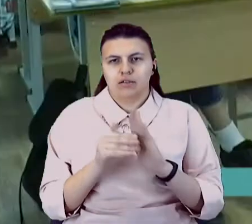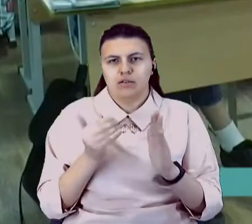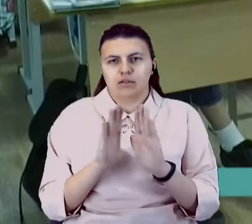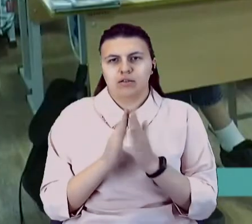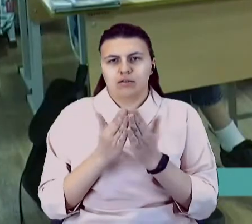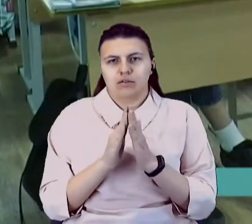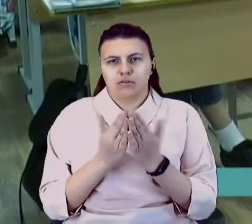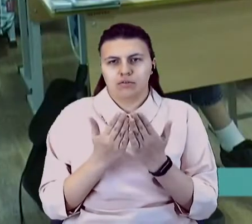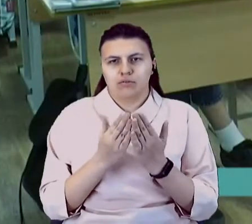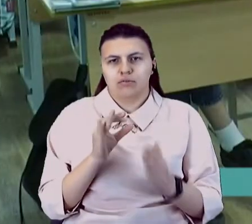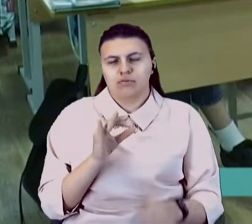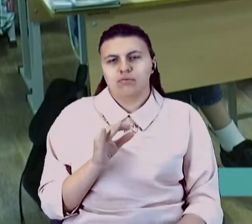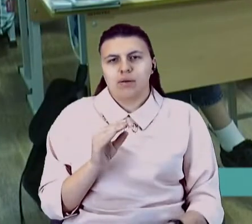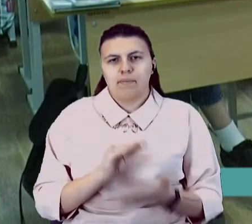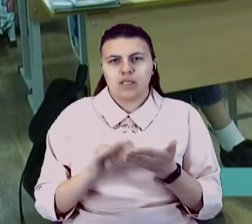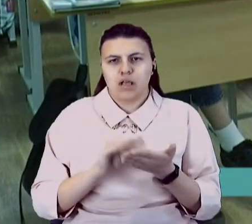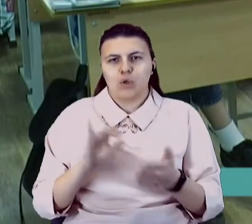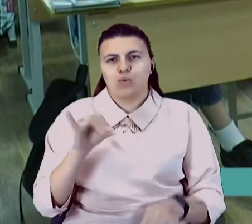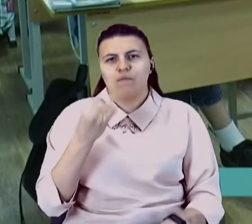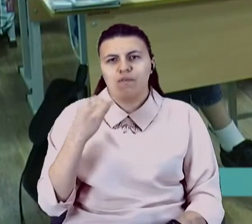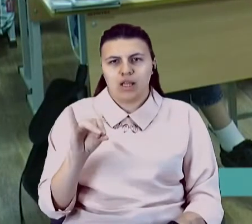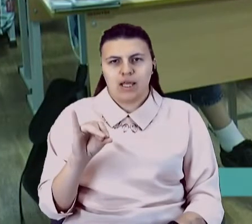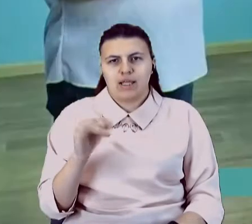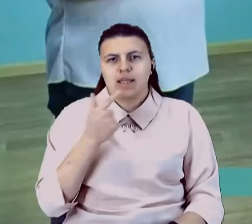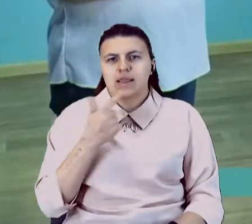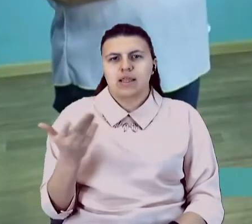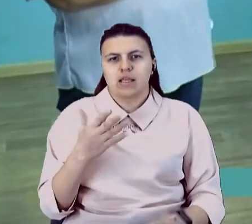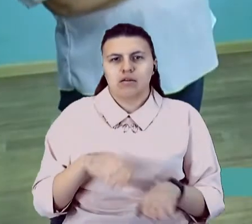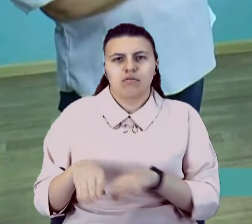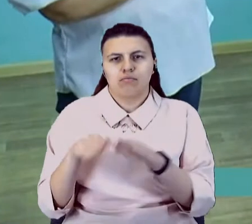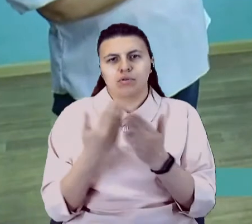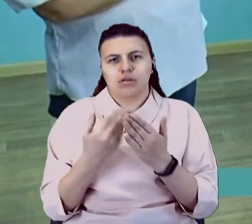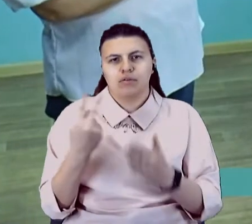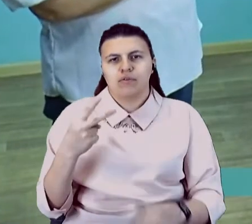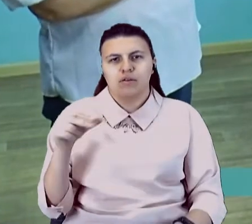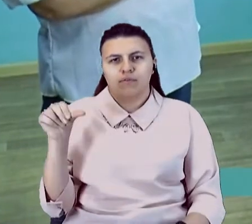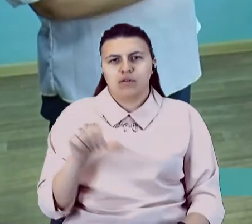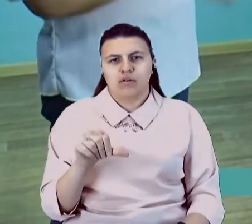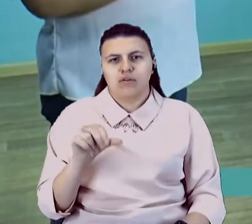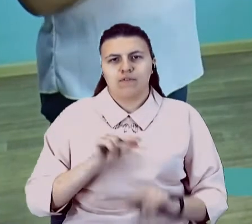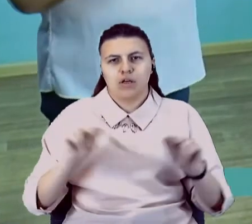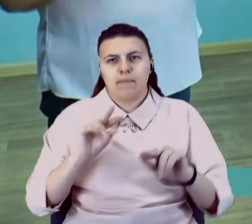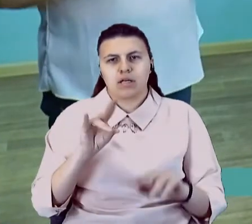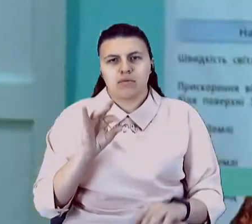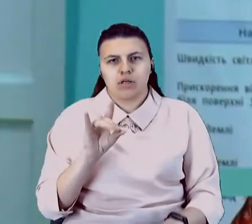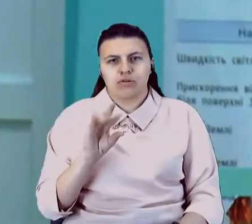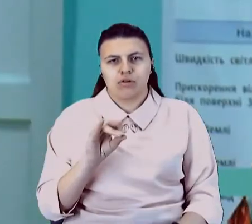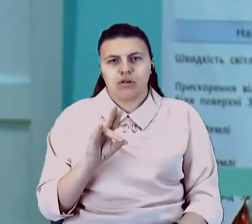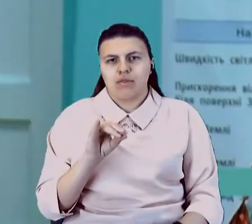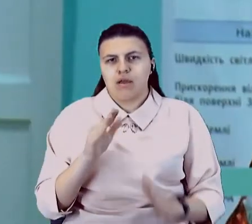Писали ювілейний диктант єдності близько 20 хвилин. Вчителька Марина Марченко каже, не пропускала жодного.